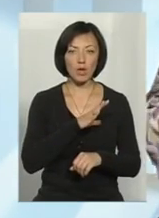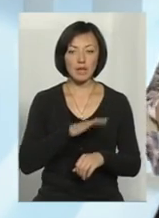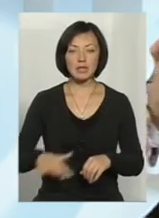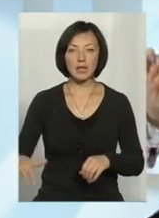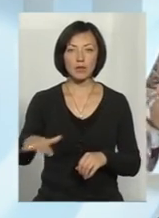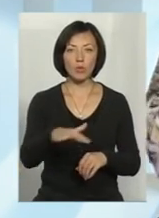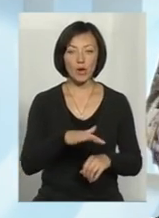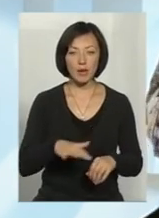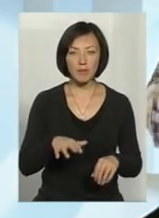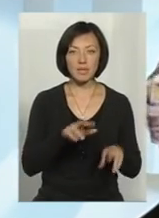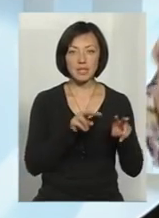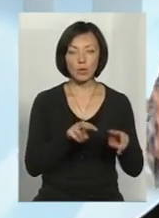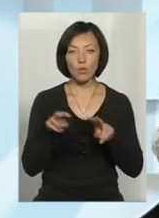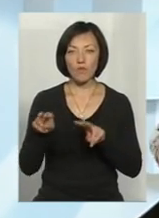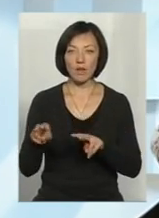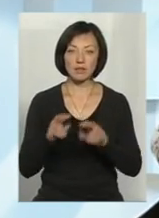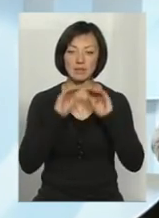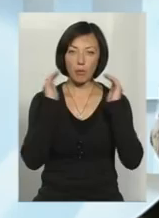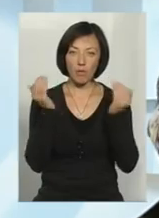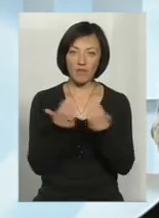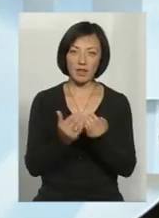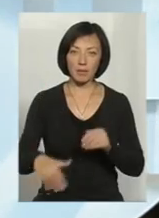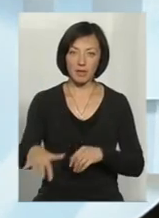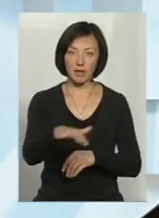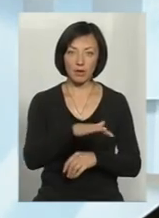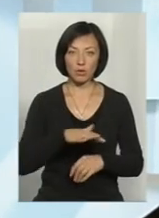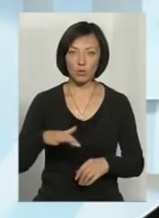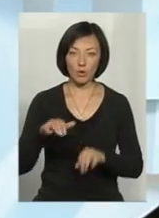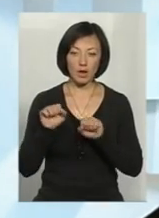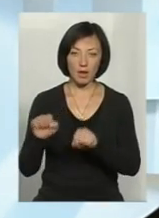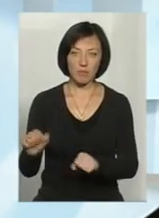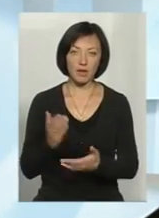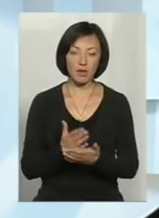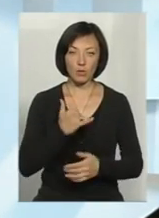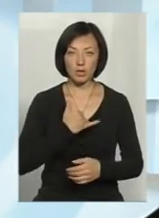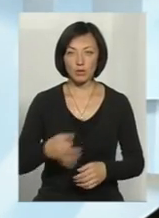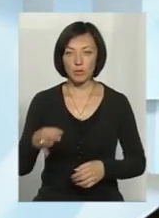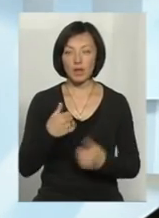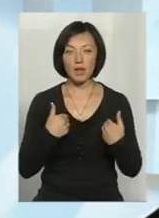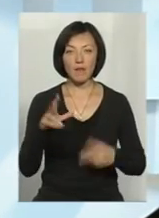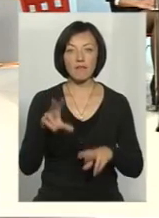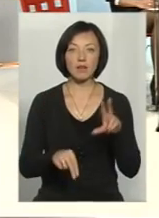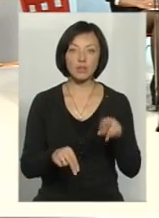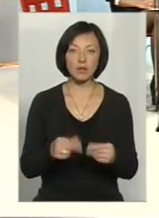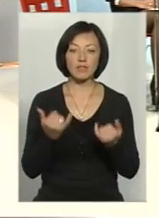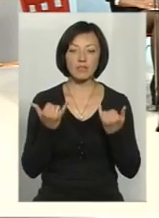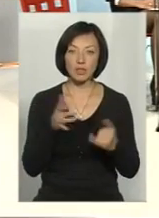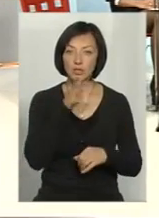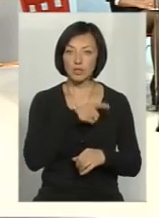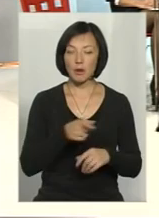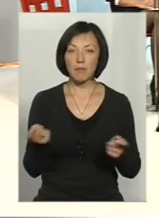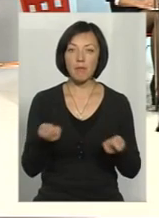територіями слідкувати, за повідними територіями, які є в нашій області? Я вважаю, що на даний час достатньо мало